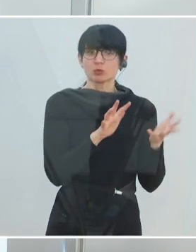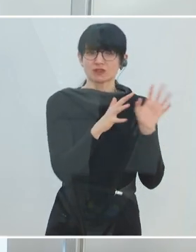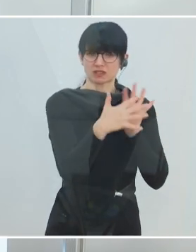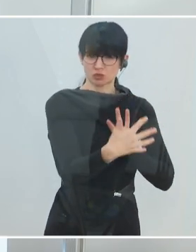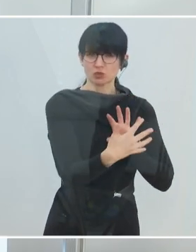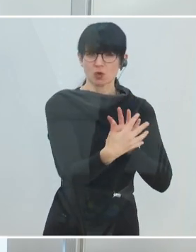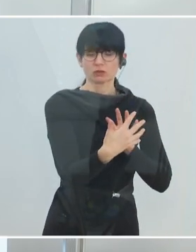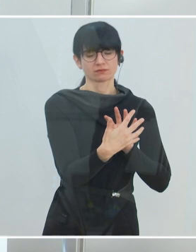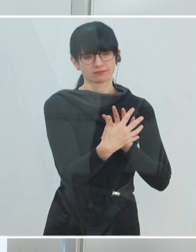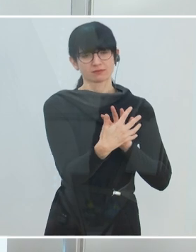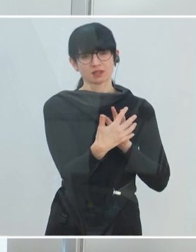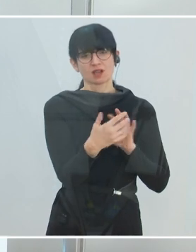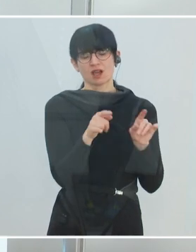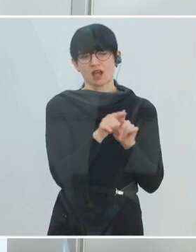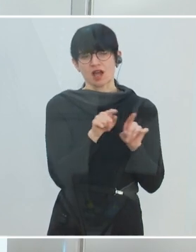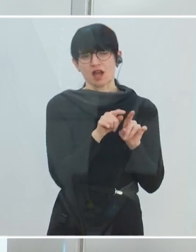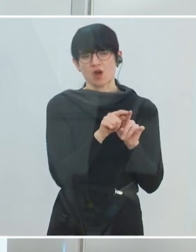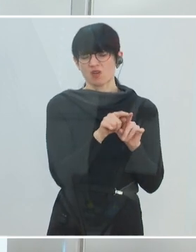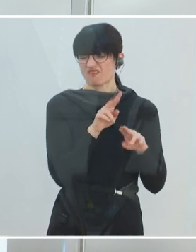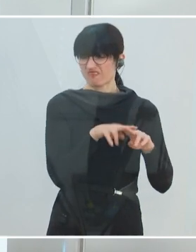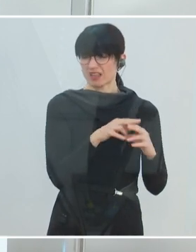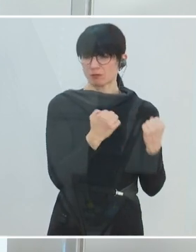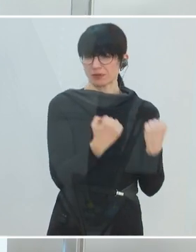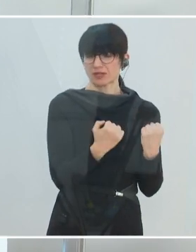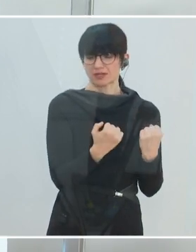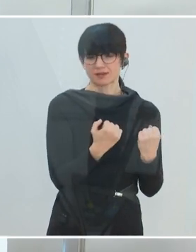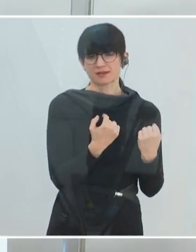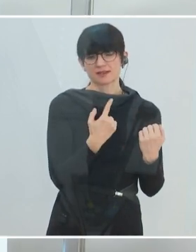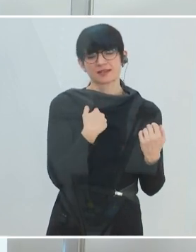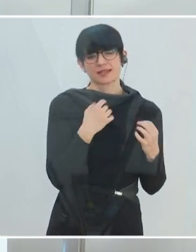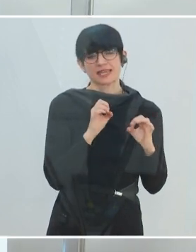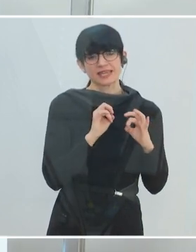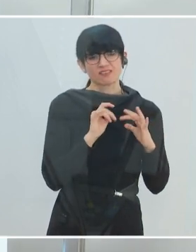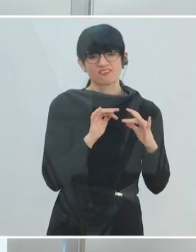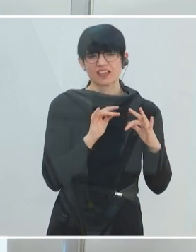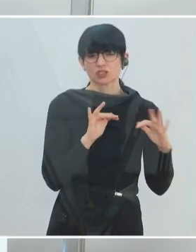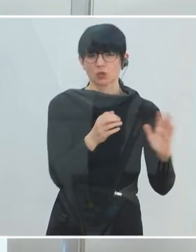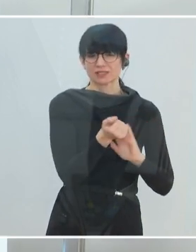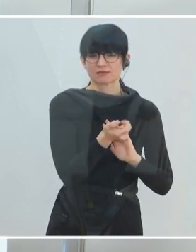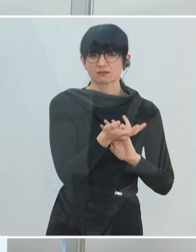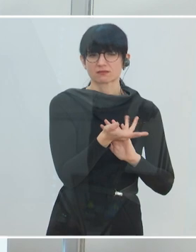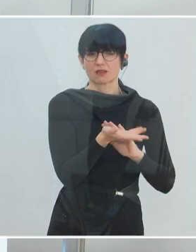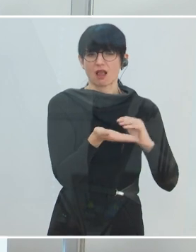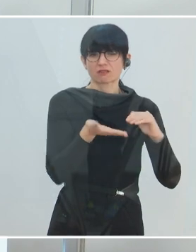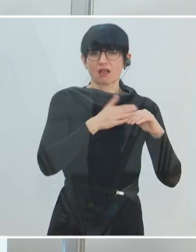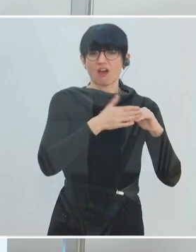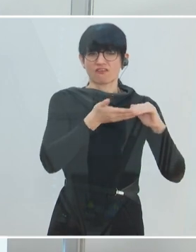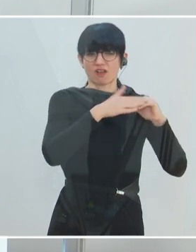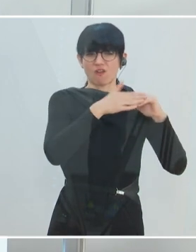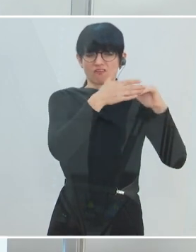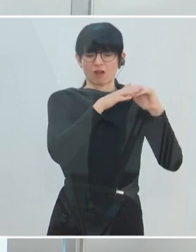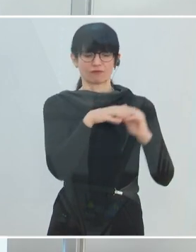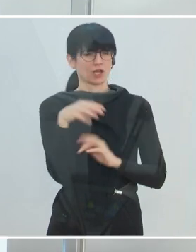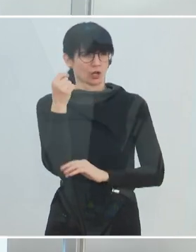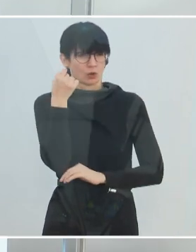erhöhen natürlich dann, wenn sie dominant sind, den Druck auf das Infektionsgeschehen, stimulieren dieses, ist ja völlig